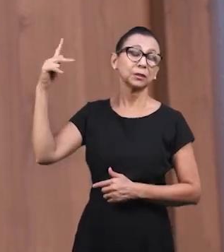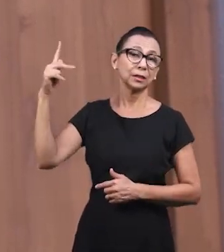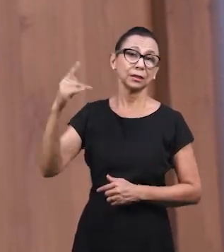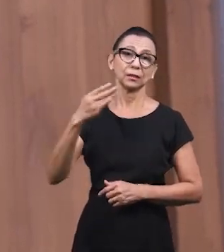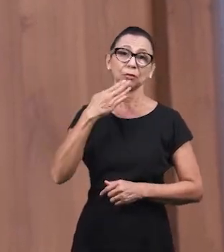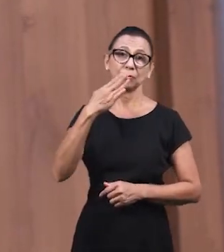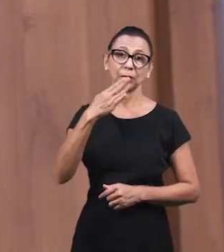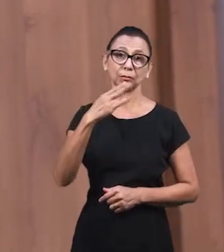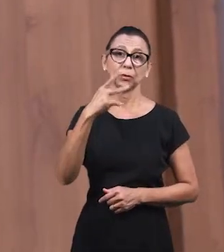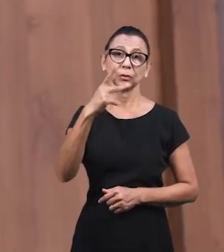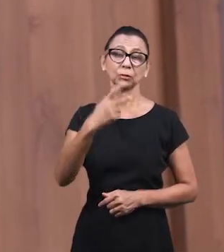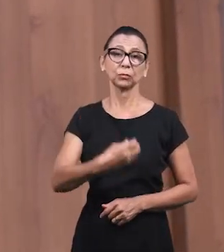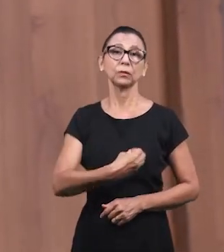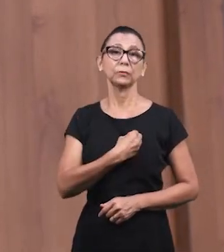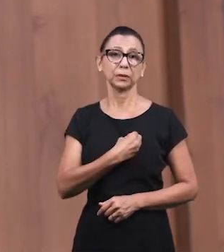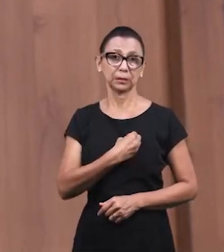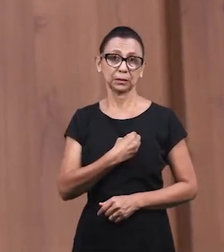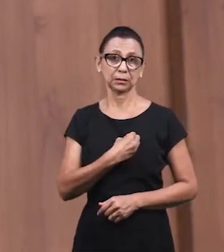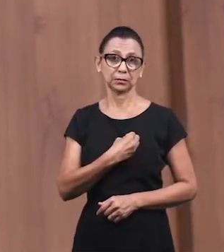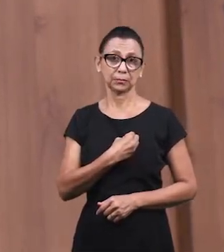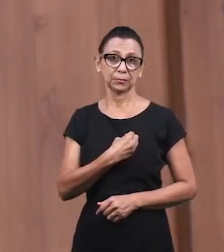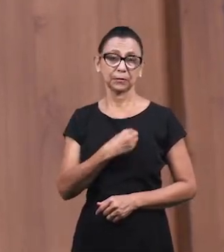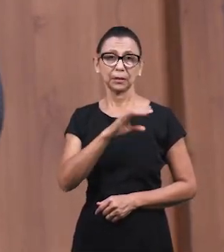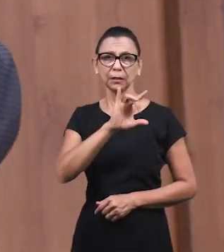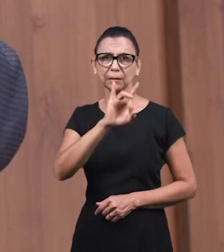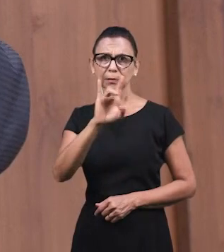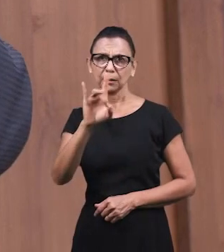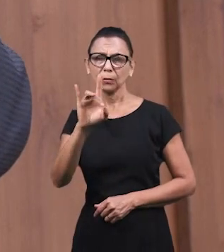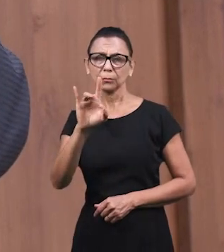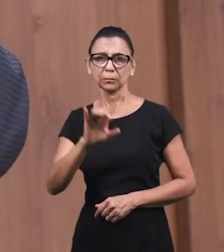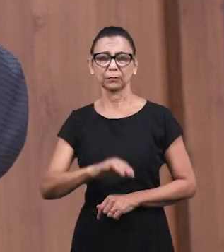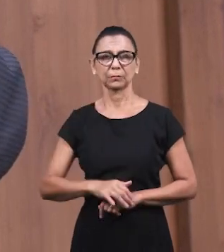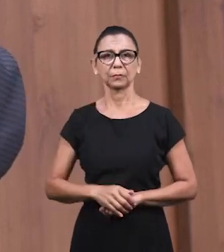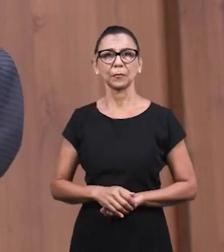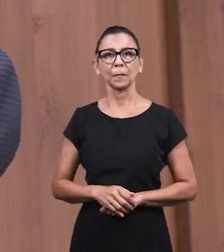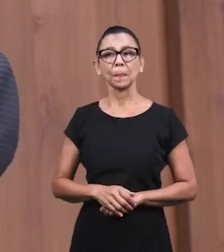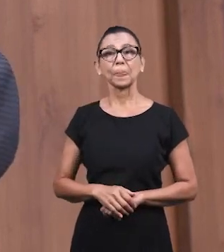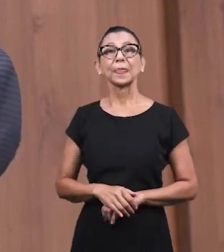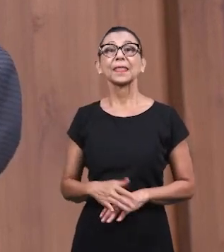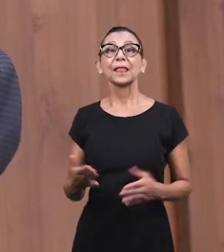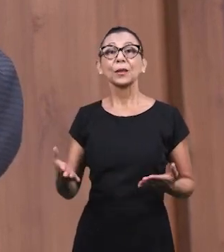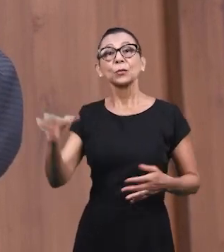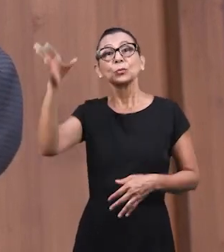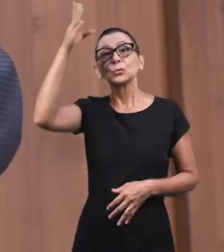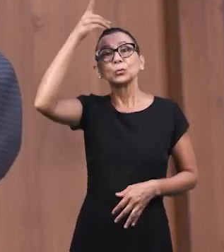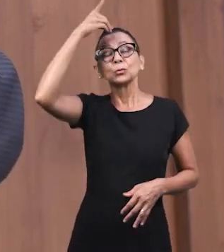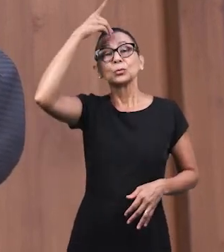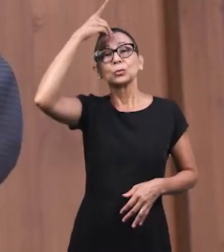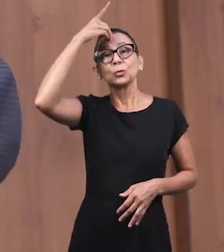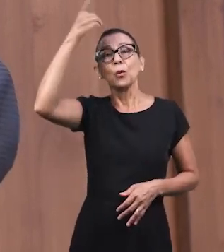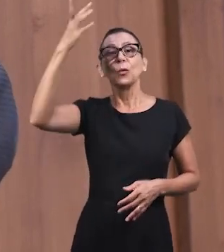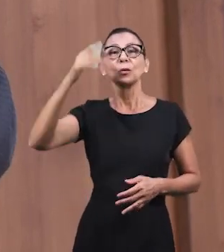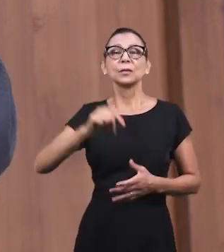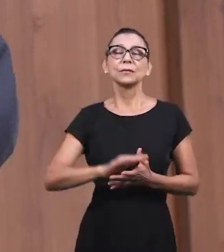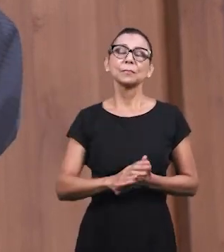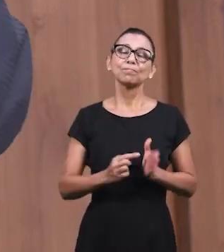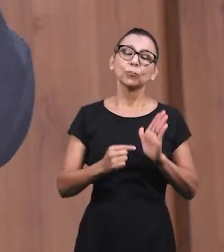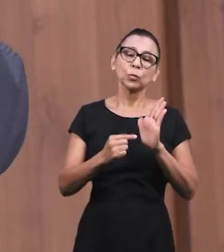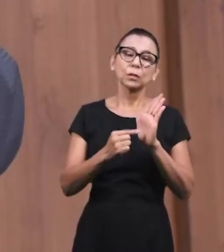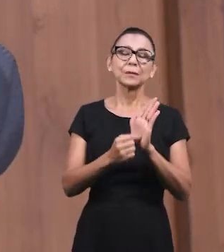Нашим Что Бог Хочет для нас Или от нас И так Духовные дары Даются Чтобы